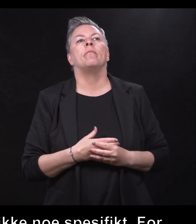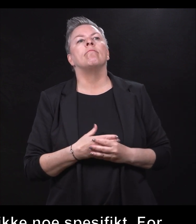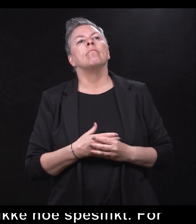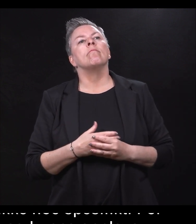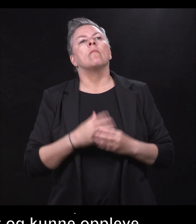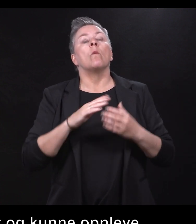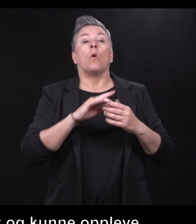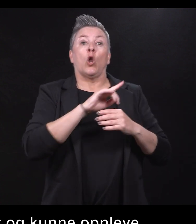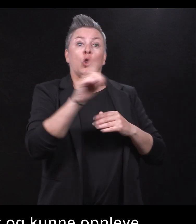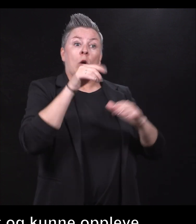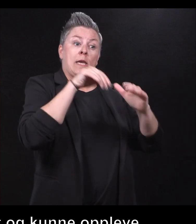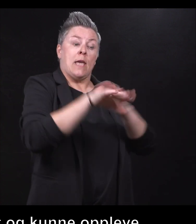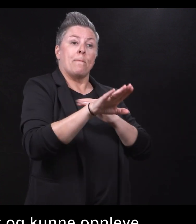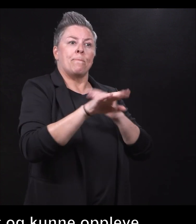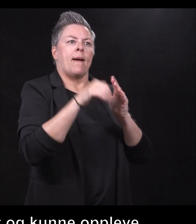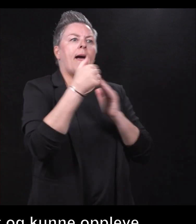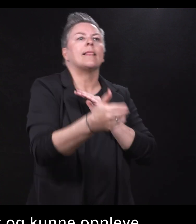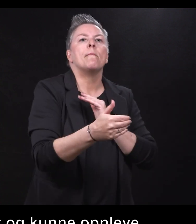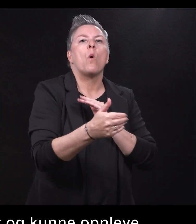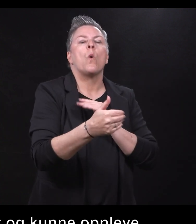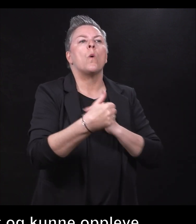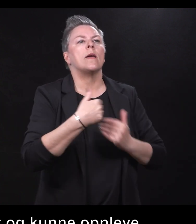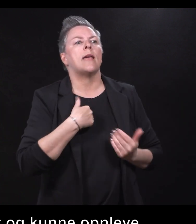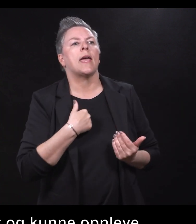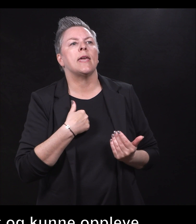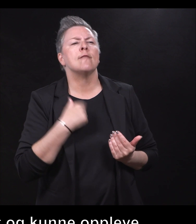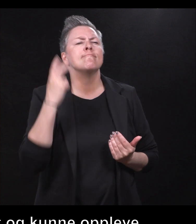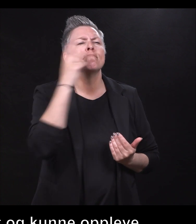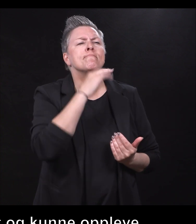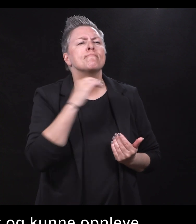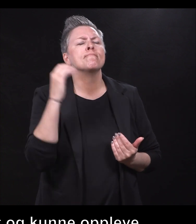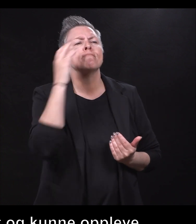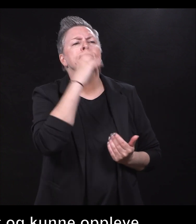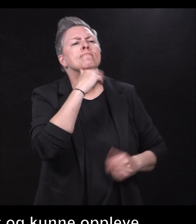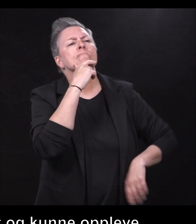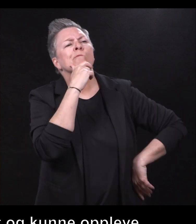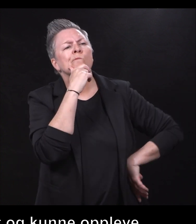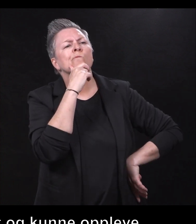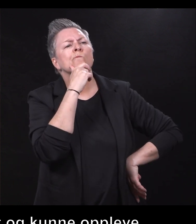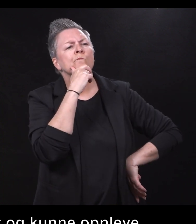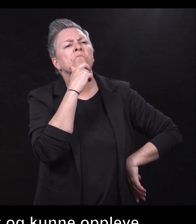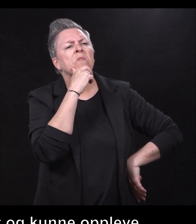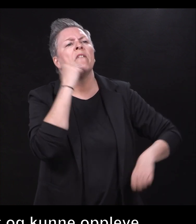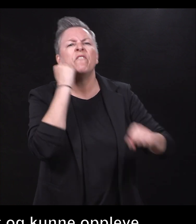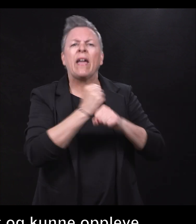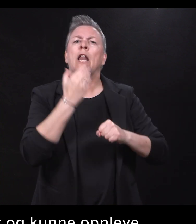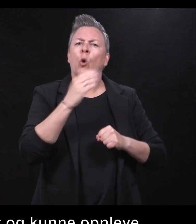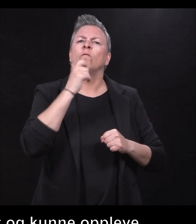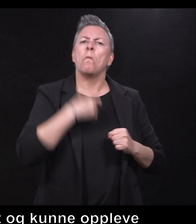Etter jeg kom hjem, så har jeg egentlig bare tenkt veldig på hvor godt det var for meg. og